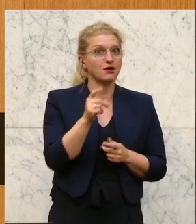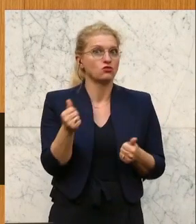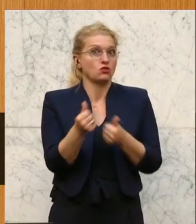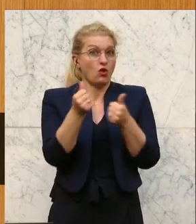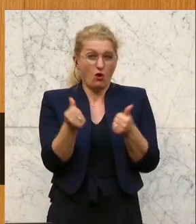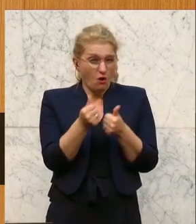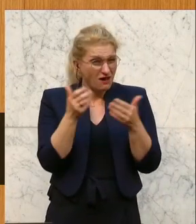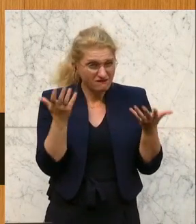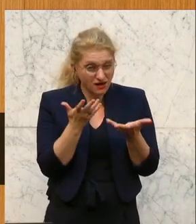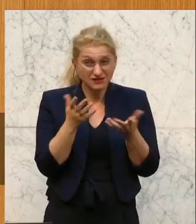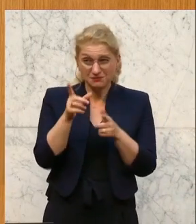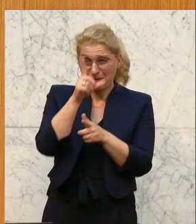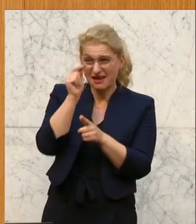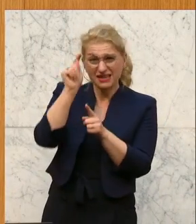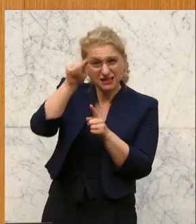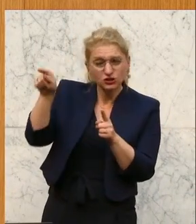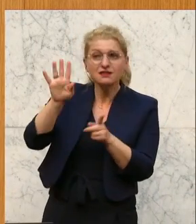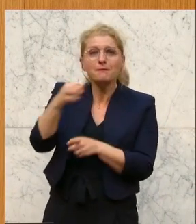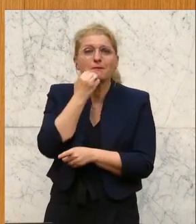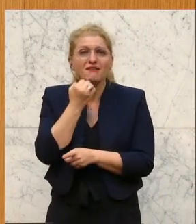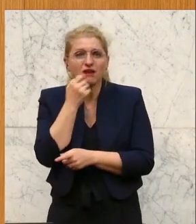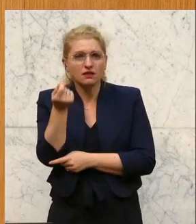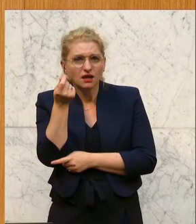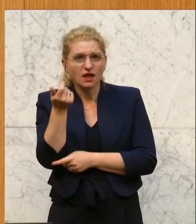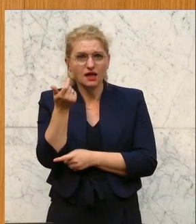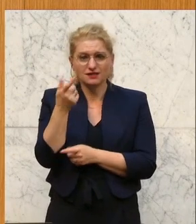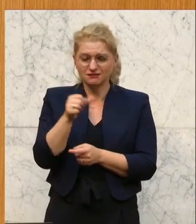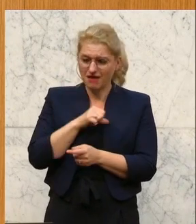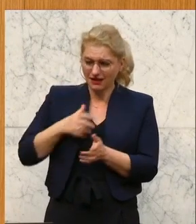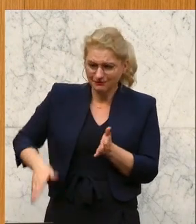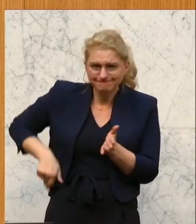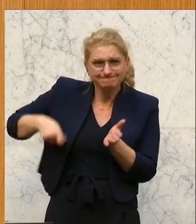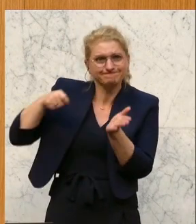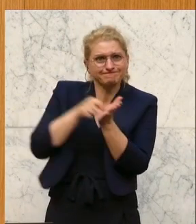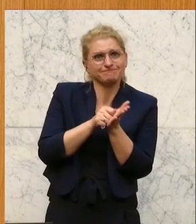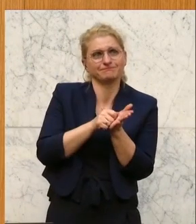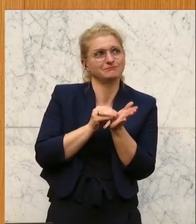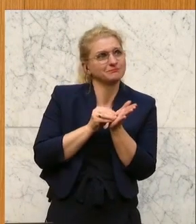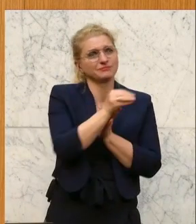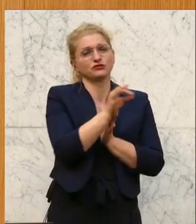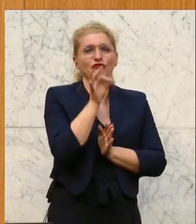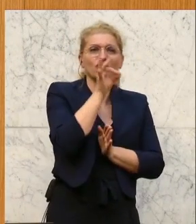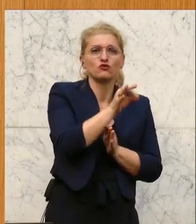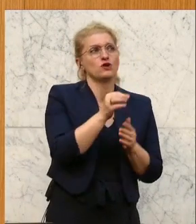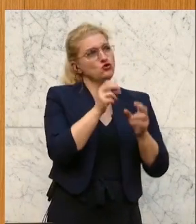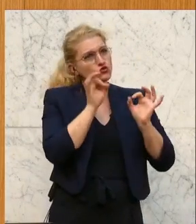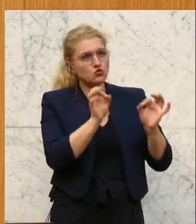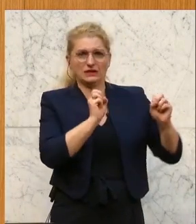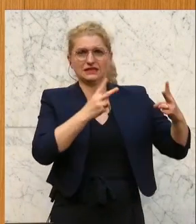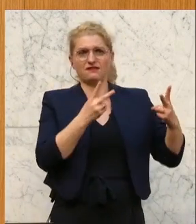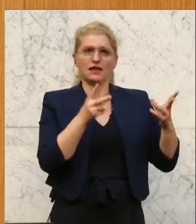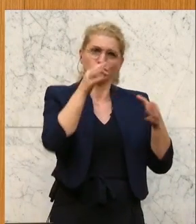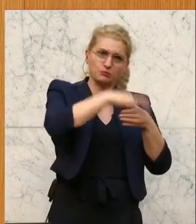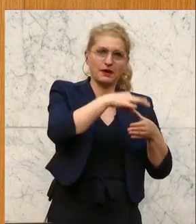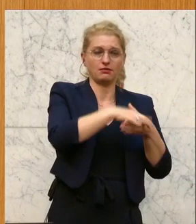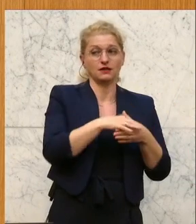die mit ihren privaten Geldern, mit dem Geld, das sie sich nämlich erspart haben und das sie gerne für den größeren, guten Zweck ausgeben, hier spenden. Und